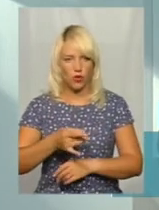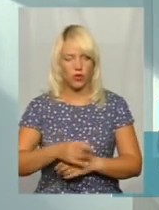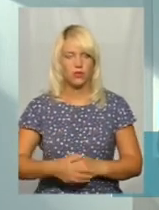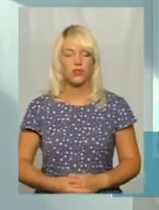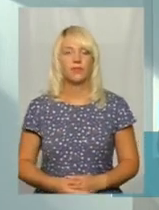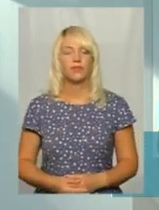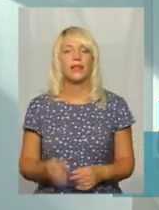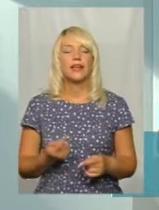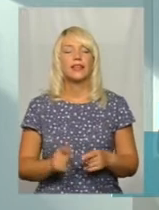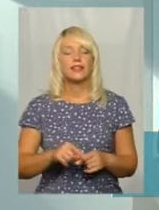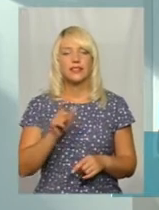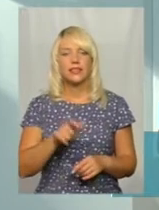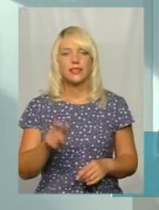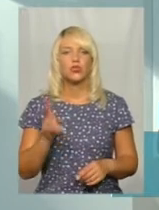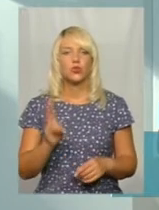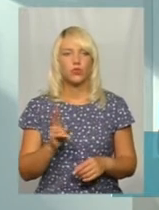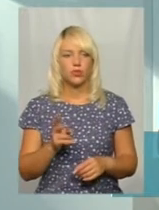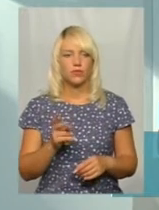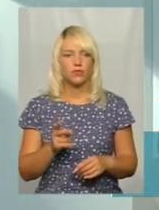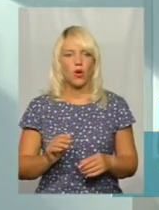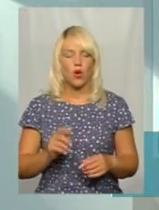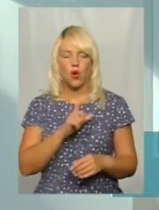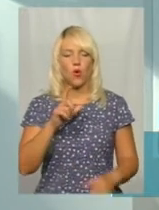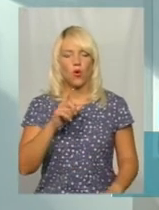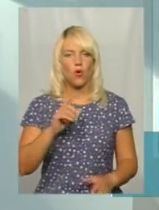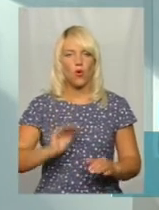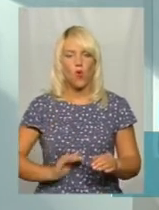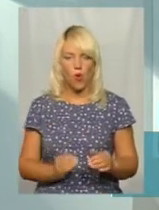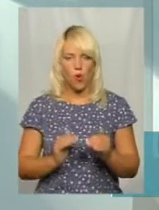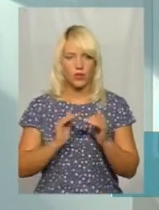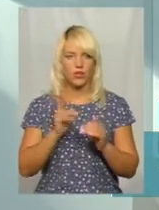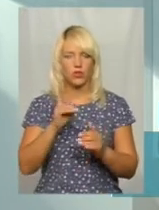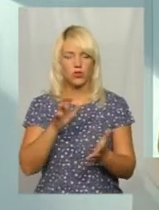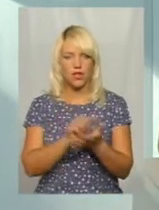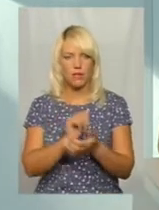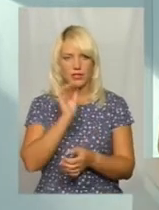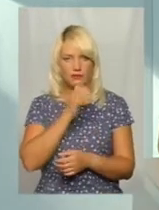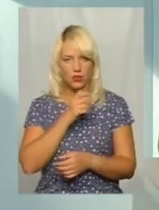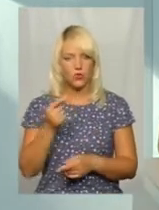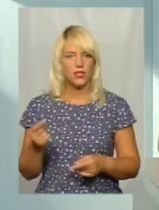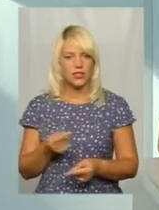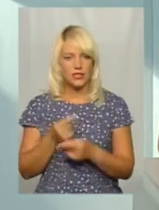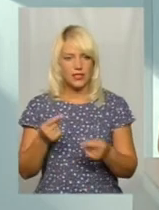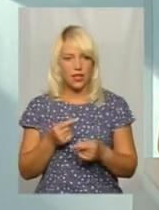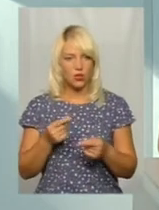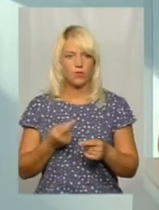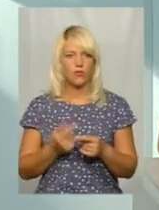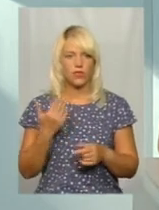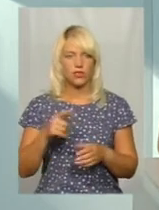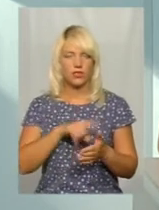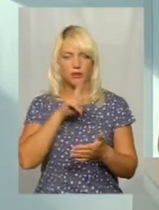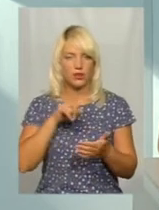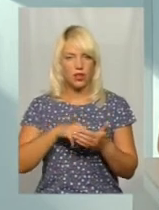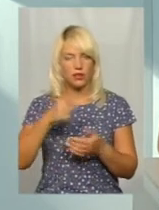Ті, хто, ті підприємства, холдинги, які займаються серйозно зерном, вони ці питання